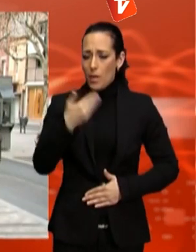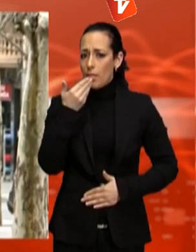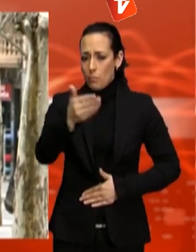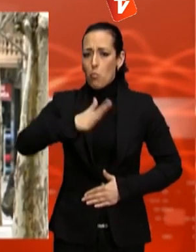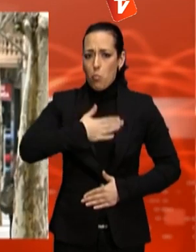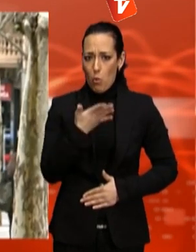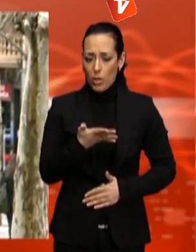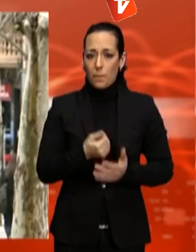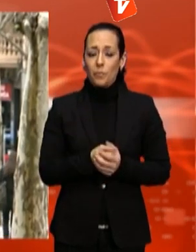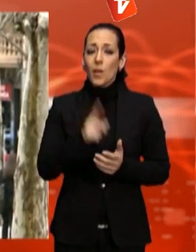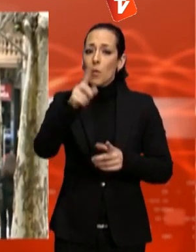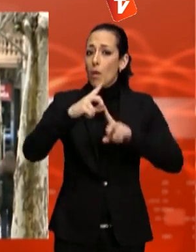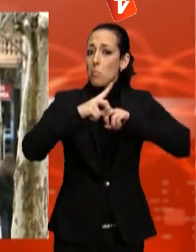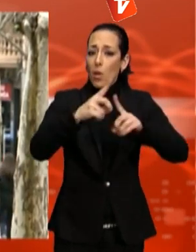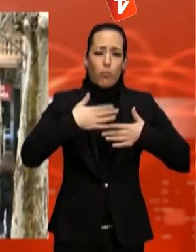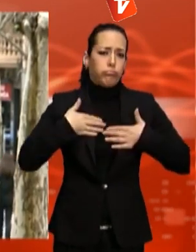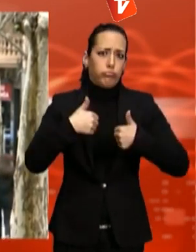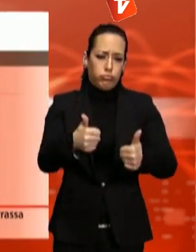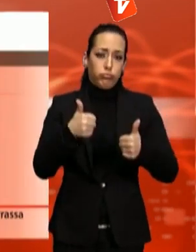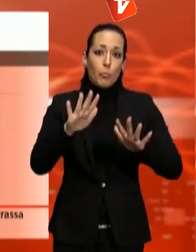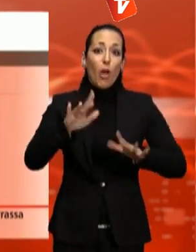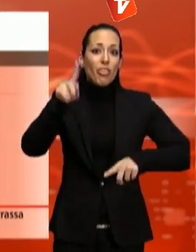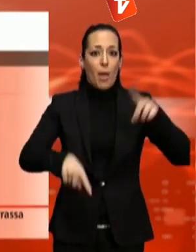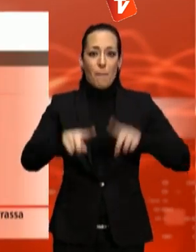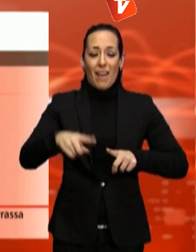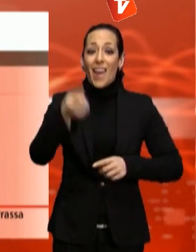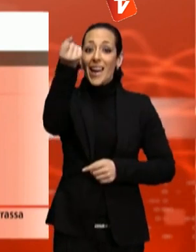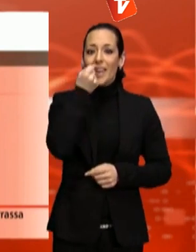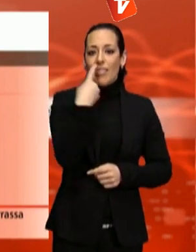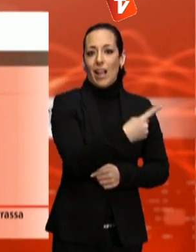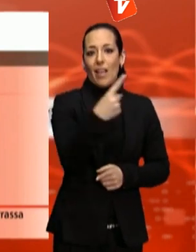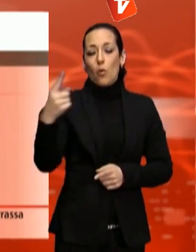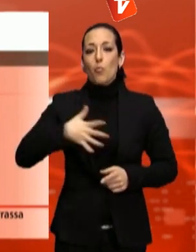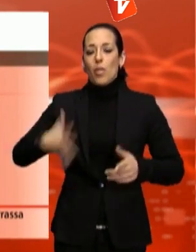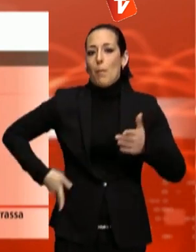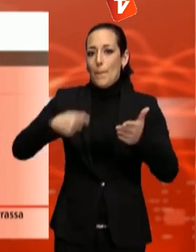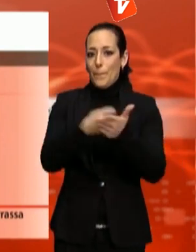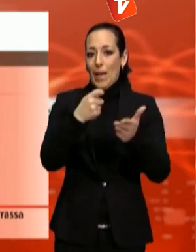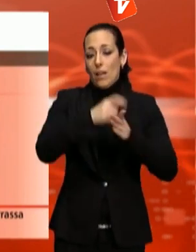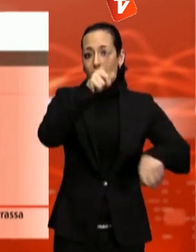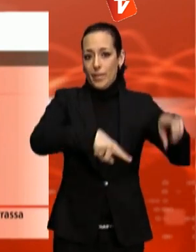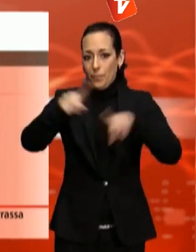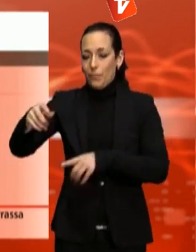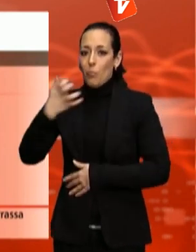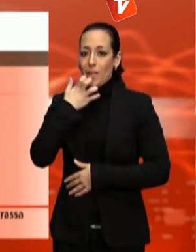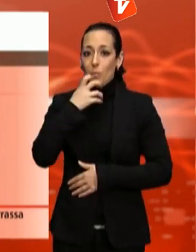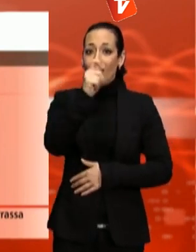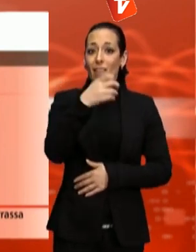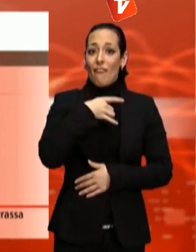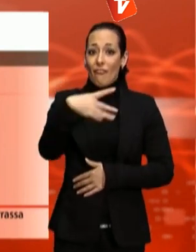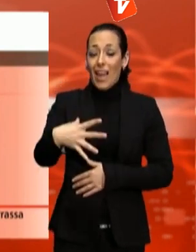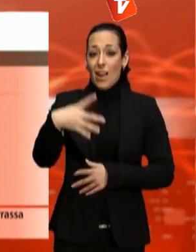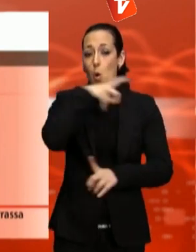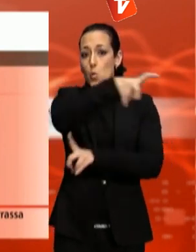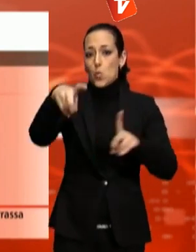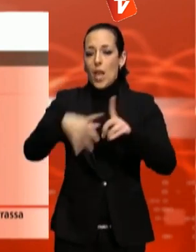podrà viatjar tantes vegades com es vulgui, però, depenent del nivell de renda, s'haurà de pagar més o menys. La T-Blanca costarà 5 euros l'any per als que